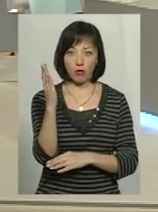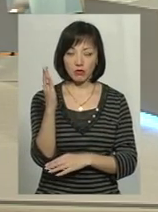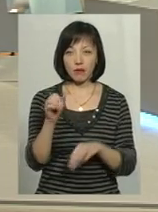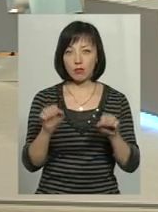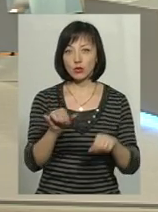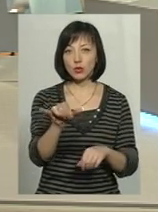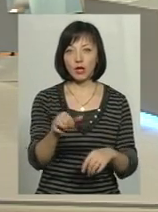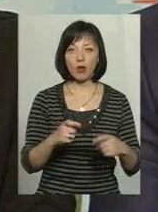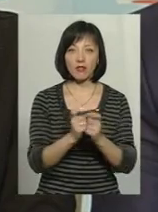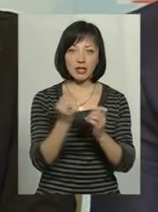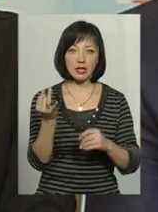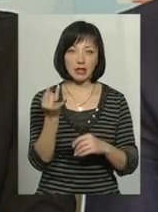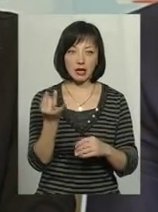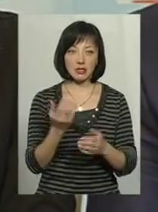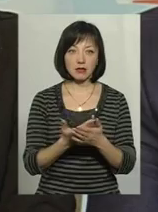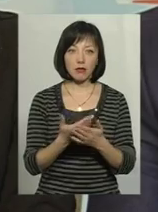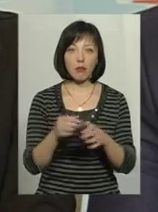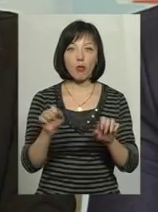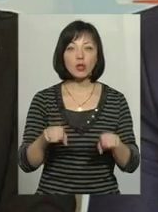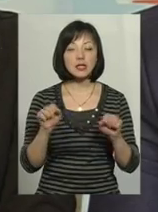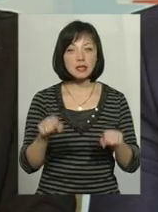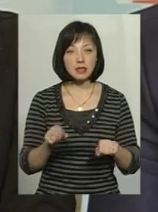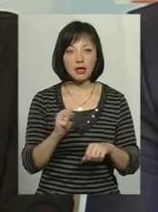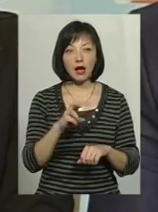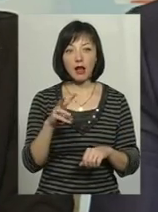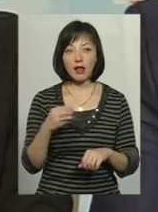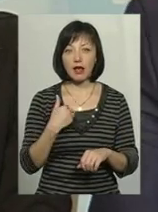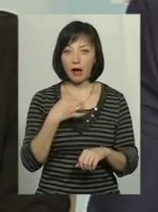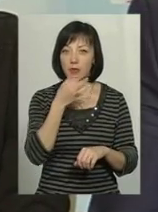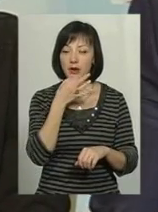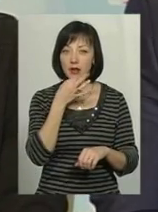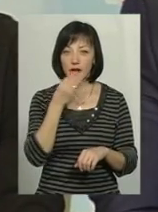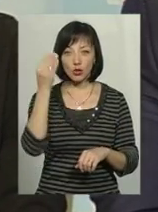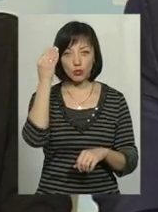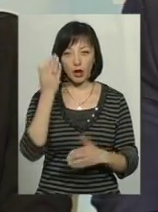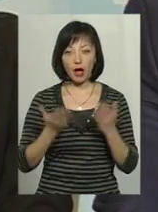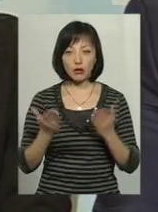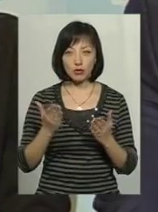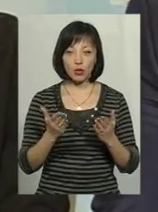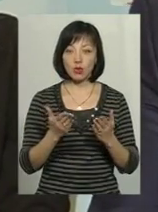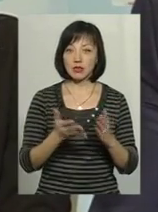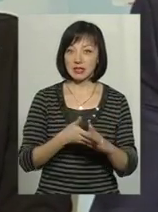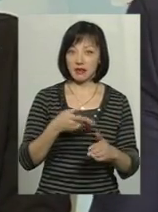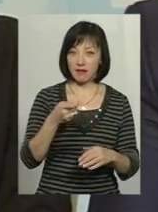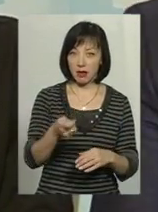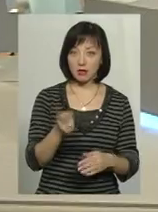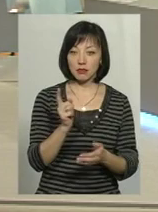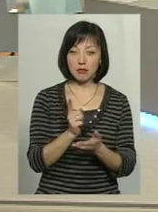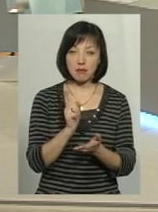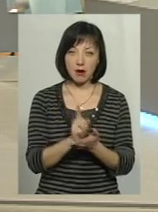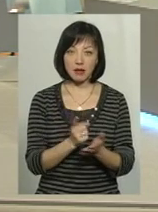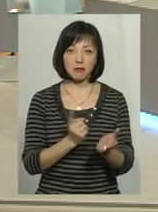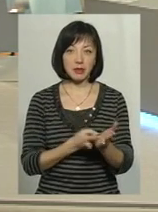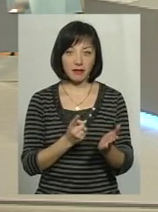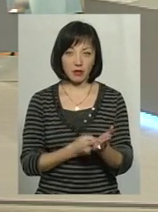що в них може бути конфлікт інтересів, потенційний. Але я прихильник такої точки зору, якщо ти вже про щось заявляєш, то ти маєш мати чітке підтвердження